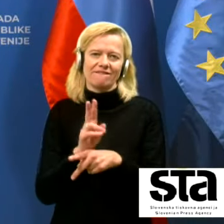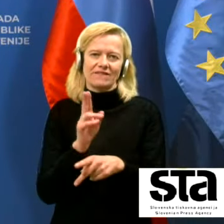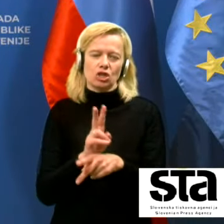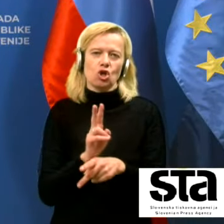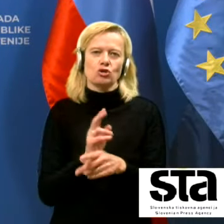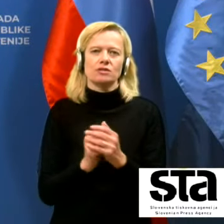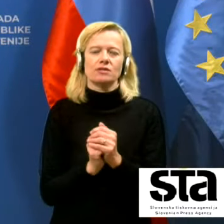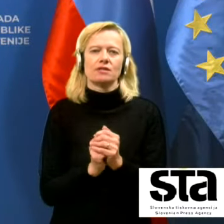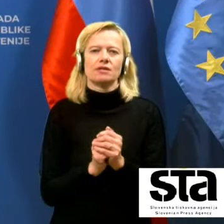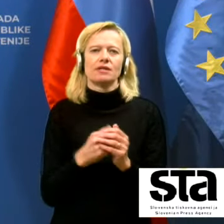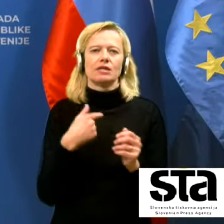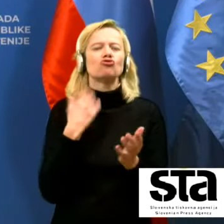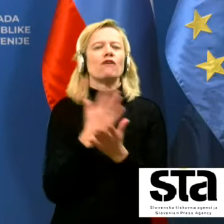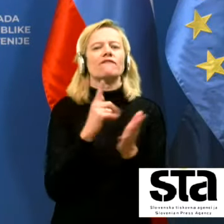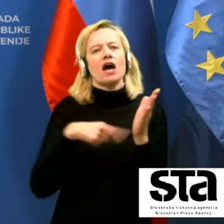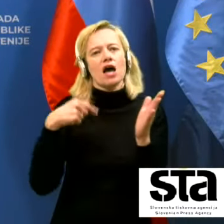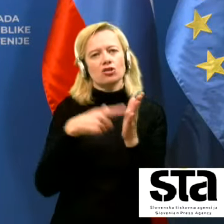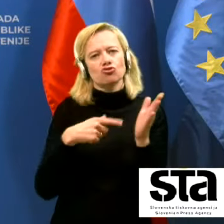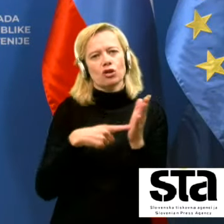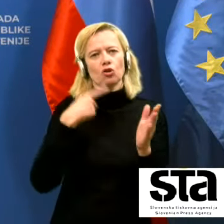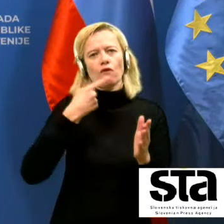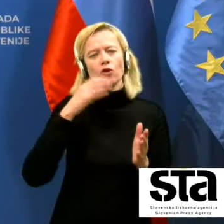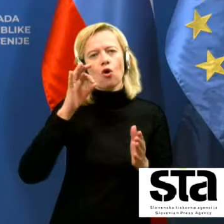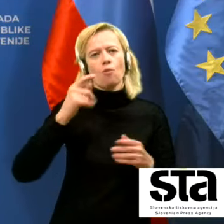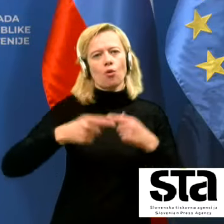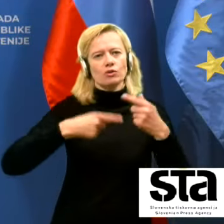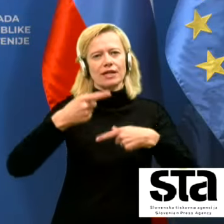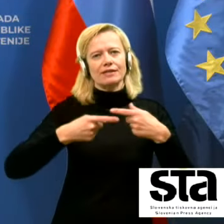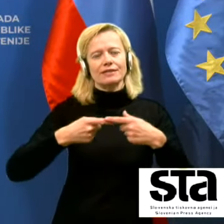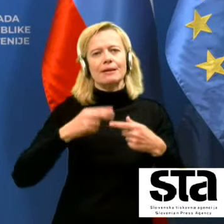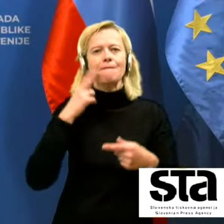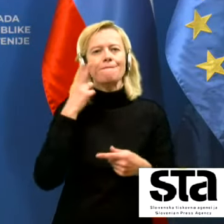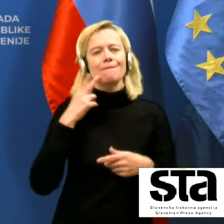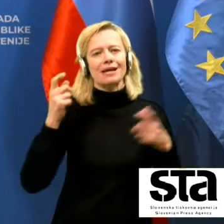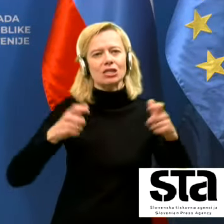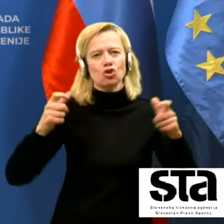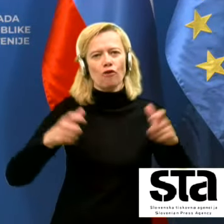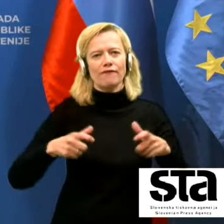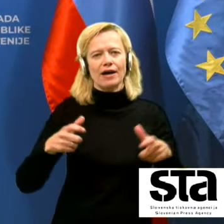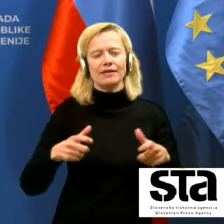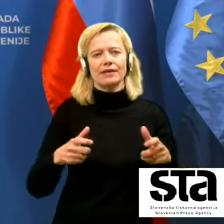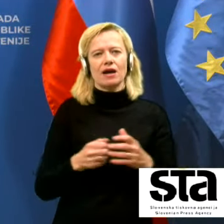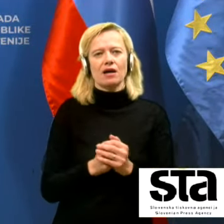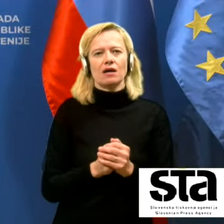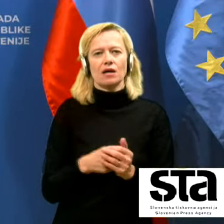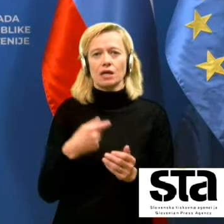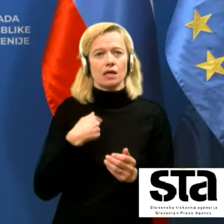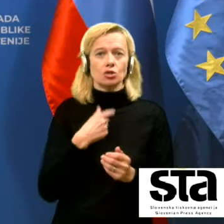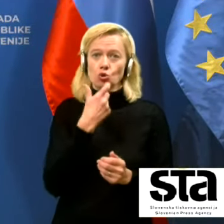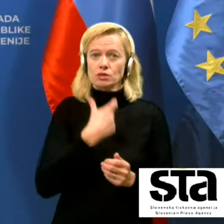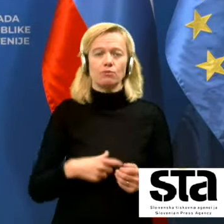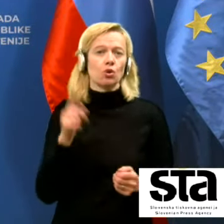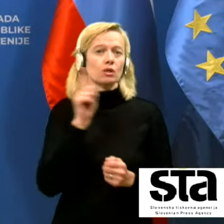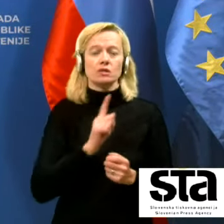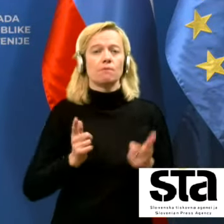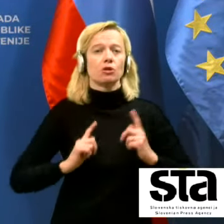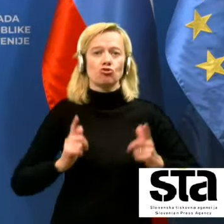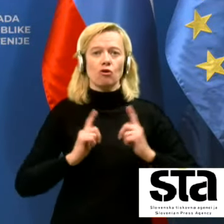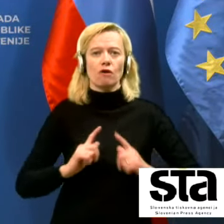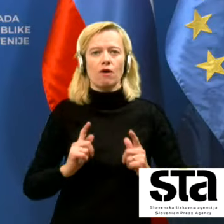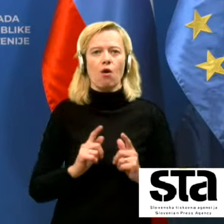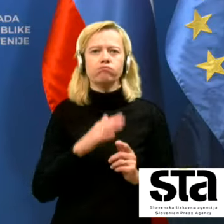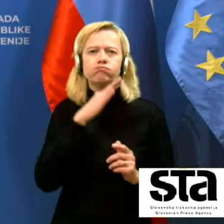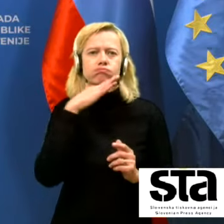Jaz sem večkrat že govoril o posledicah martinovanja, kjer saj jaz osebno nisem pričakoval enega